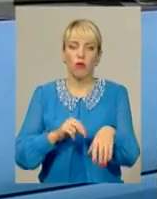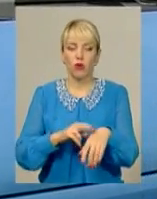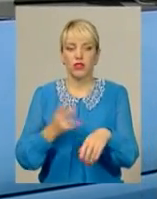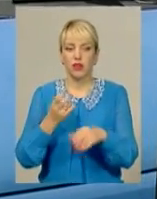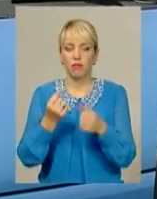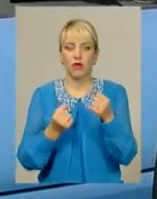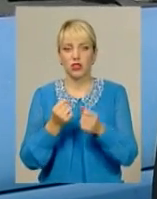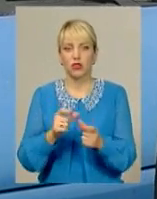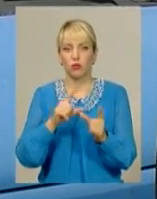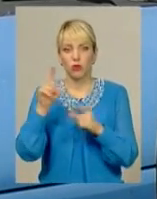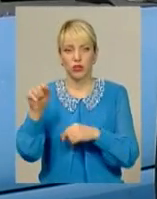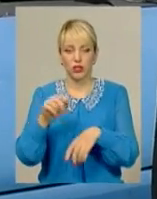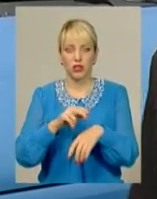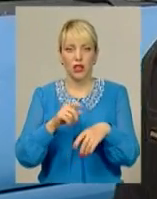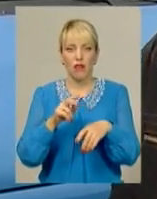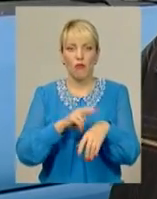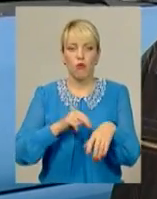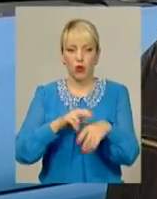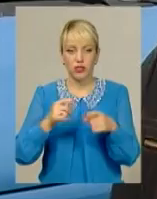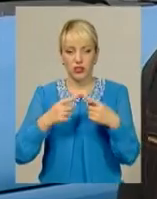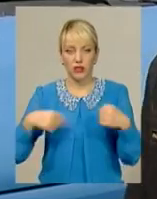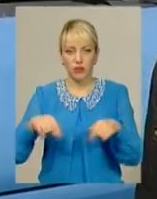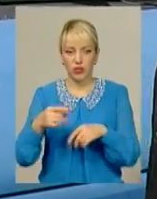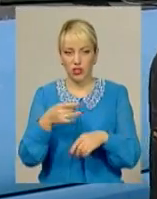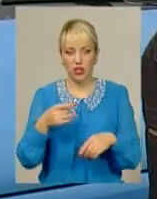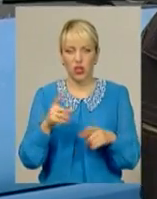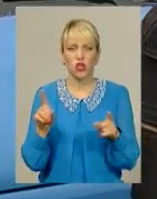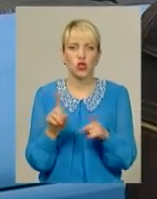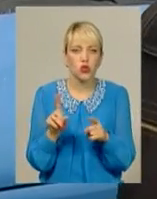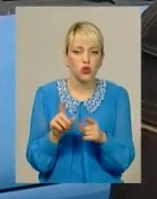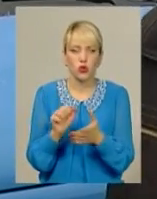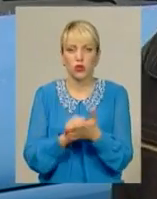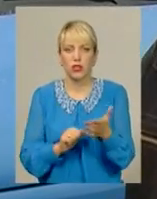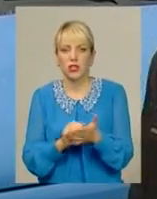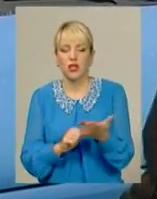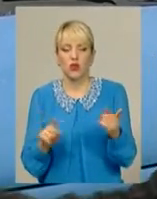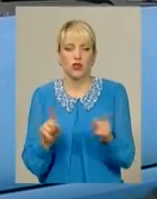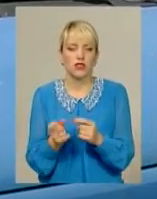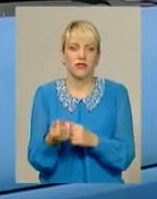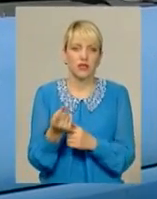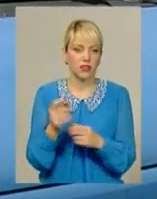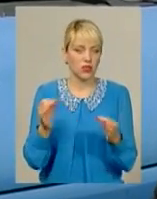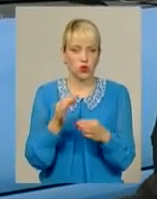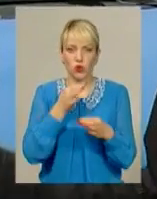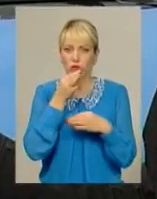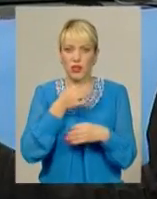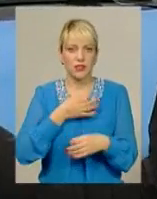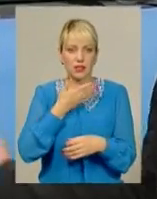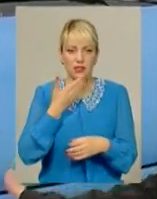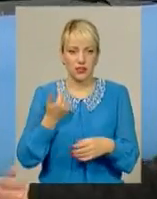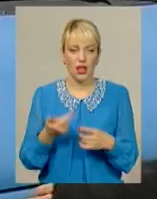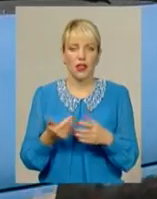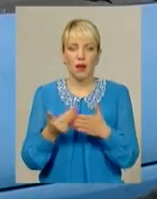відділення міліції району. Нічого не сказали, чого, за що, звідки, що. Перед тим, як їхати, я